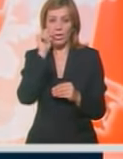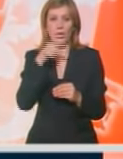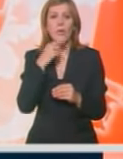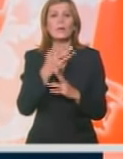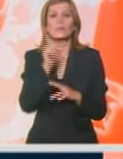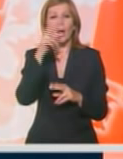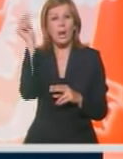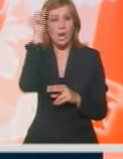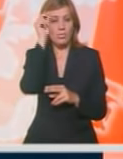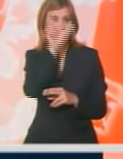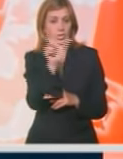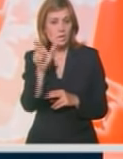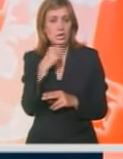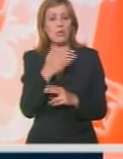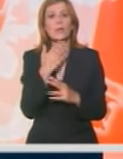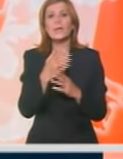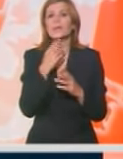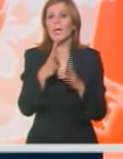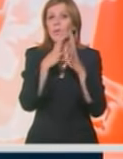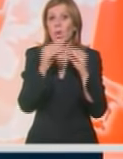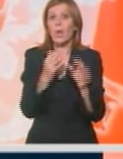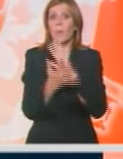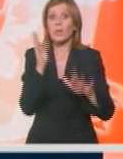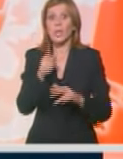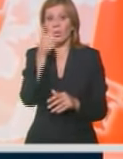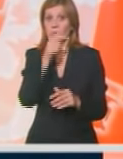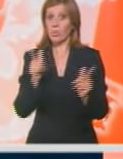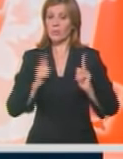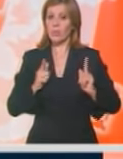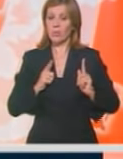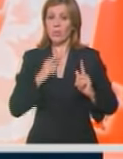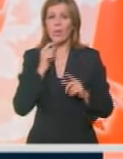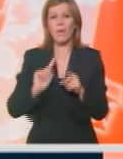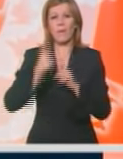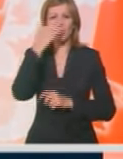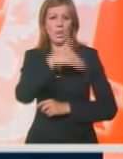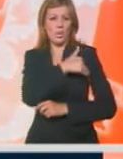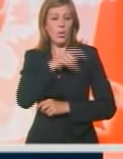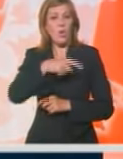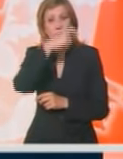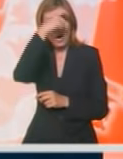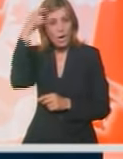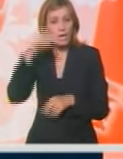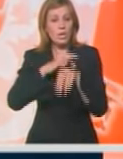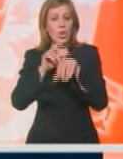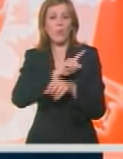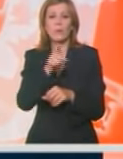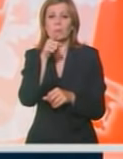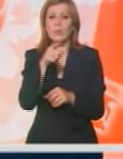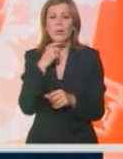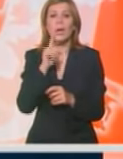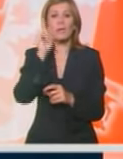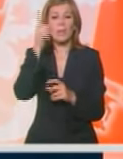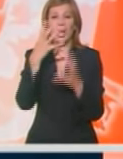naučnici kažu da se glečeri na Grenlandu tope brže nego što se očekivalo. Visoke temperature ovog leta dovele su do toga da se